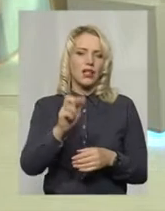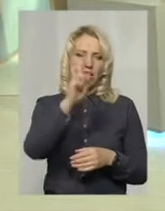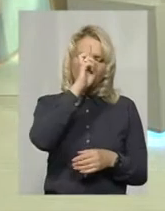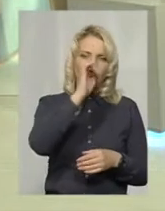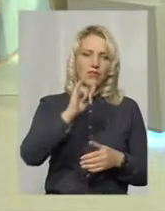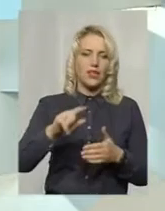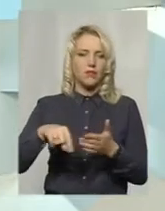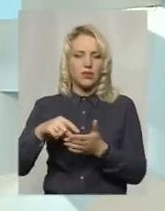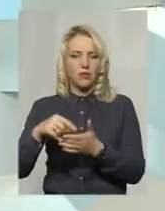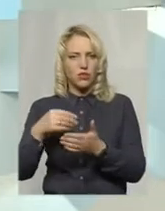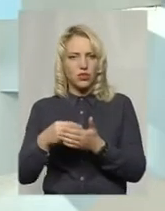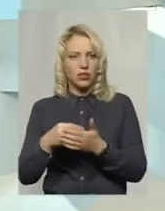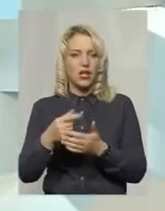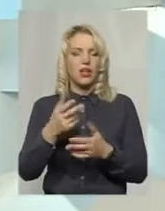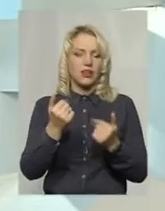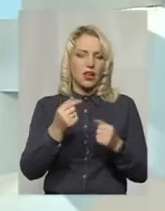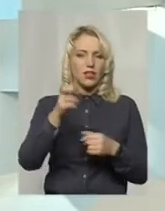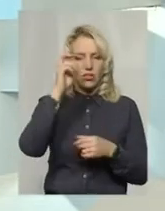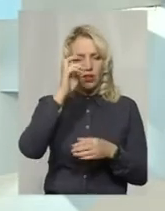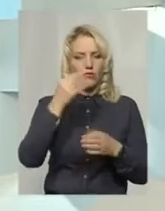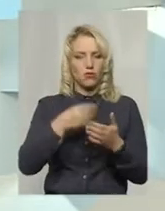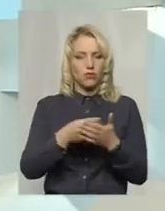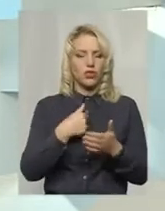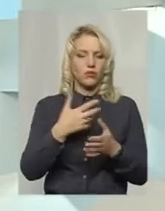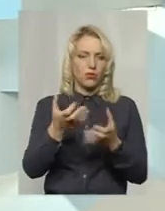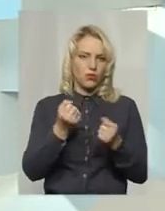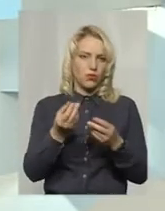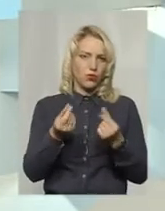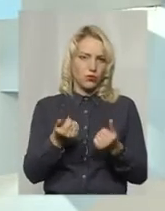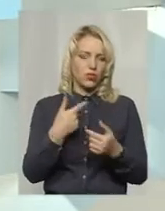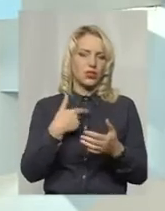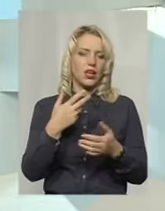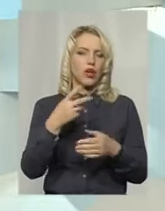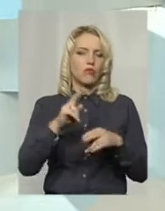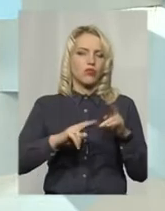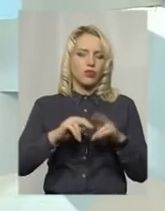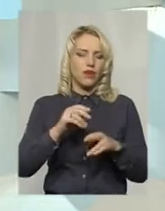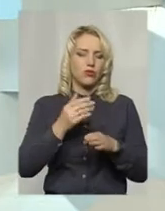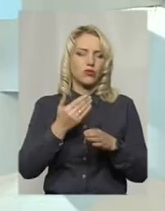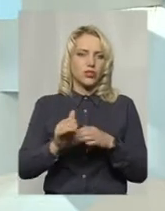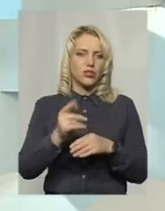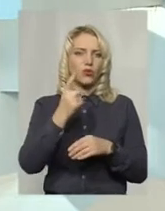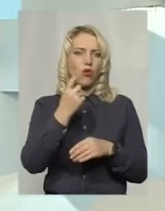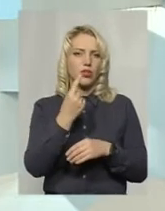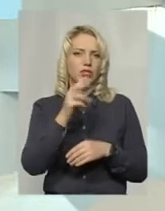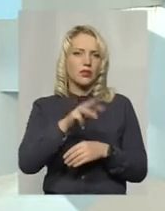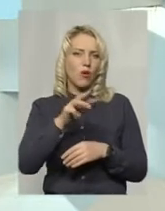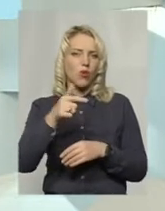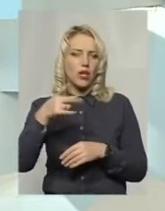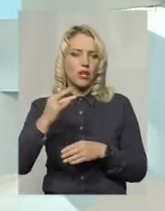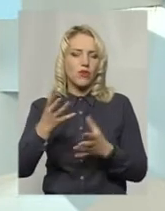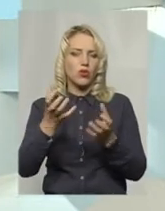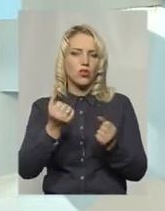з державного бюджету, лише на будівельну частину, майже 11 мільйонів гривень. Ми отримали кошти на